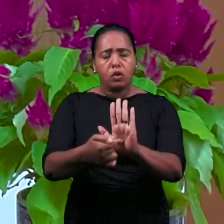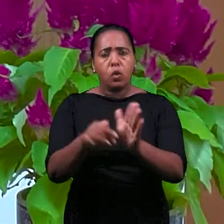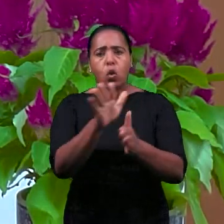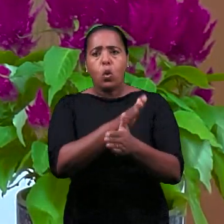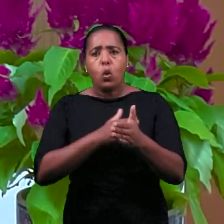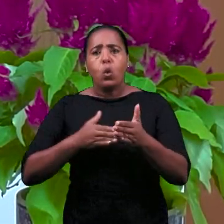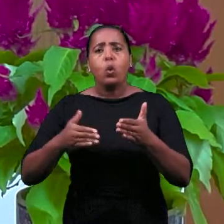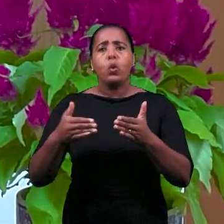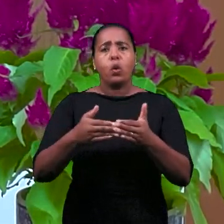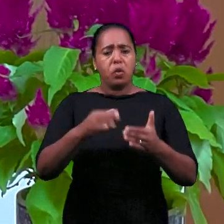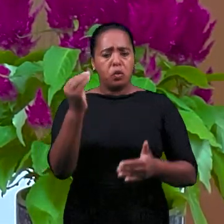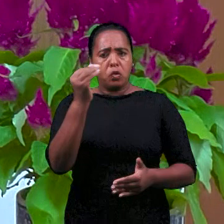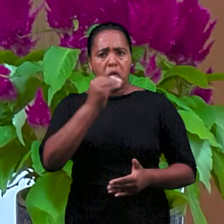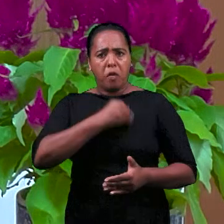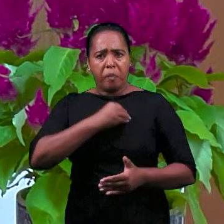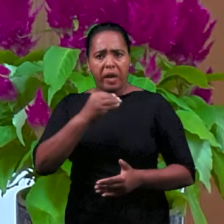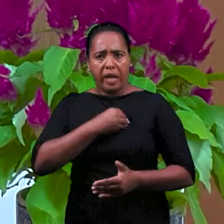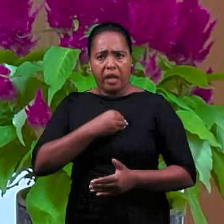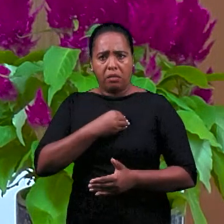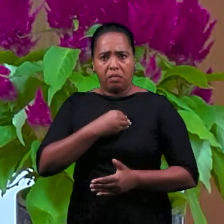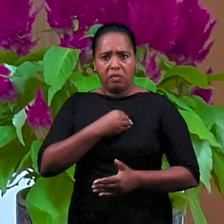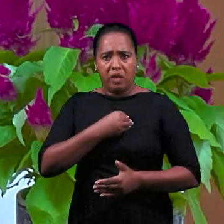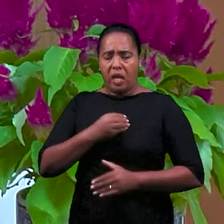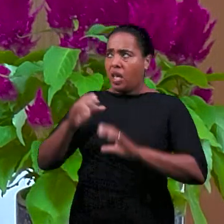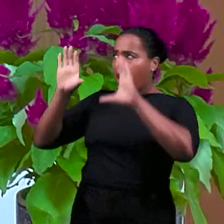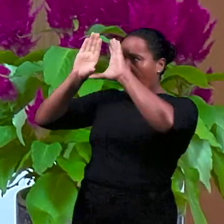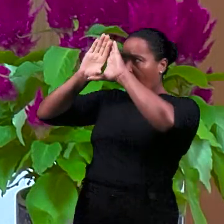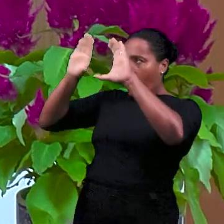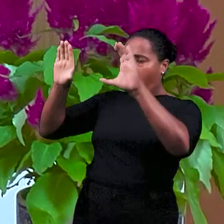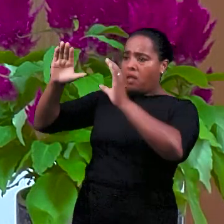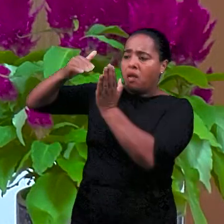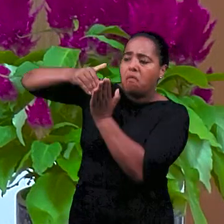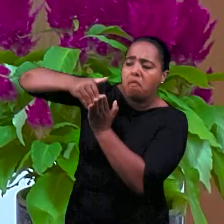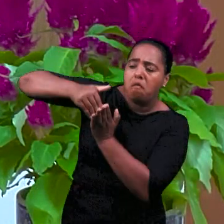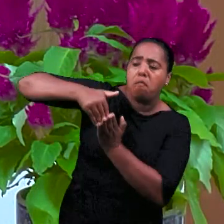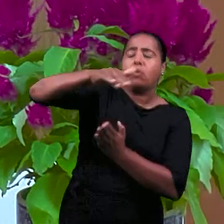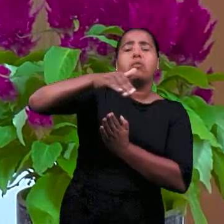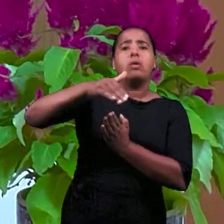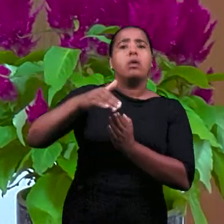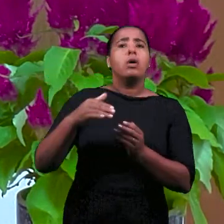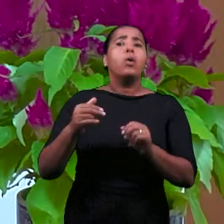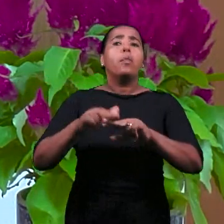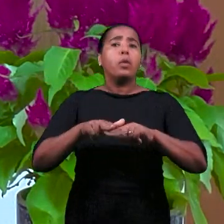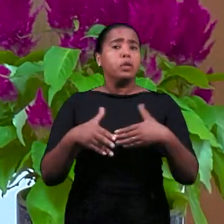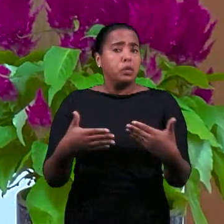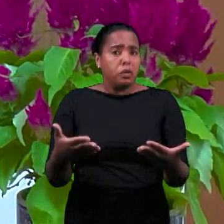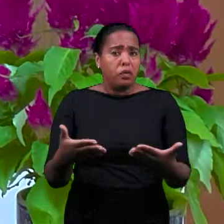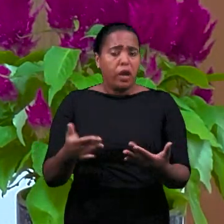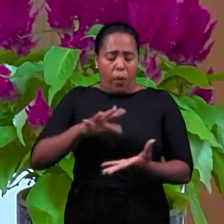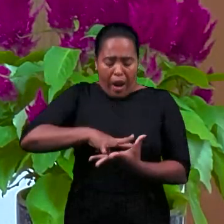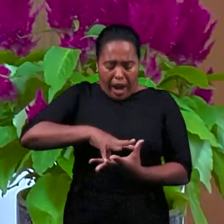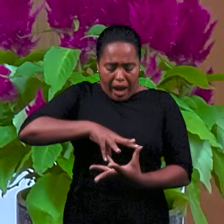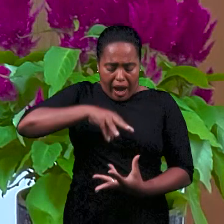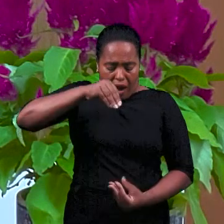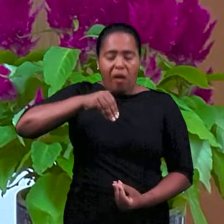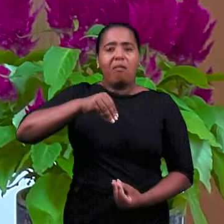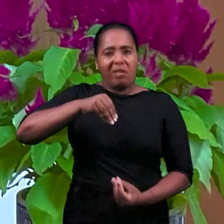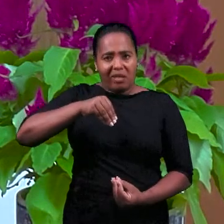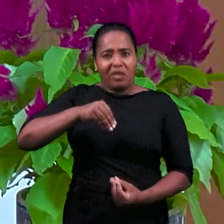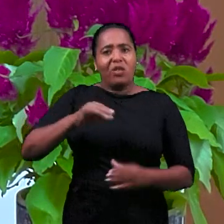согрешили и лишены славы Божьей». Почему? Потому что душа была поражена.